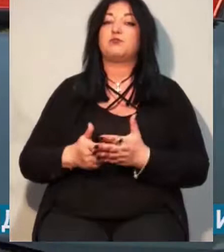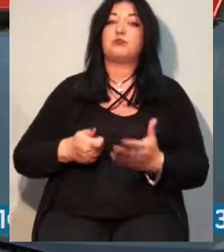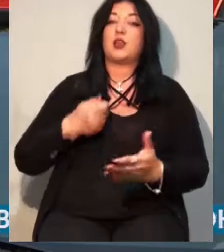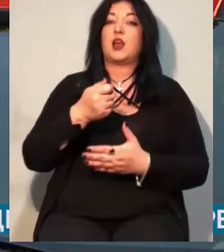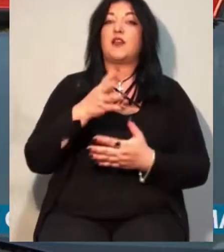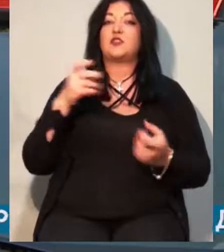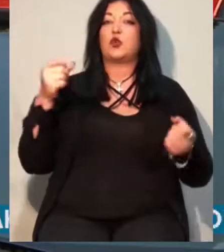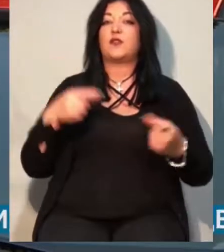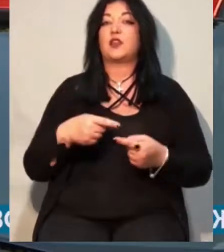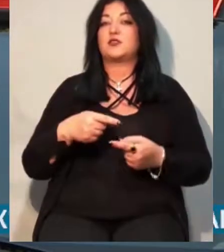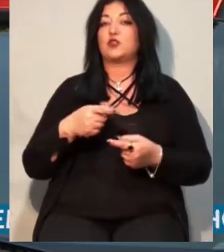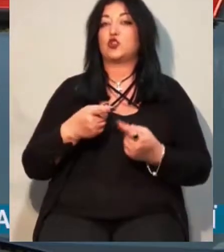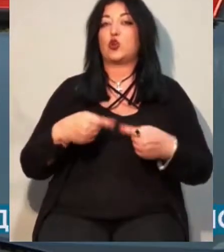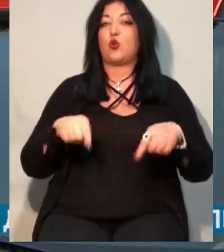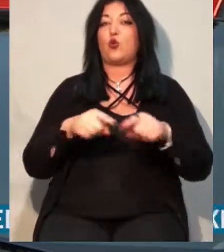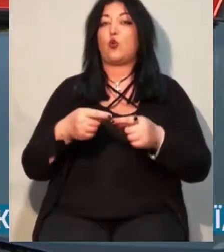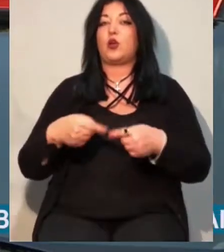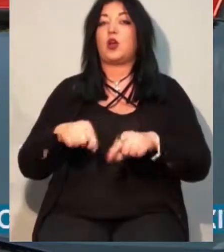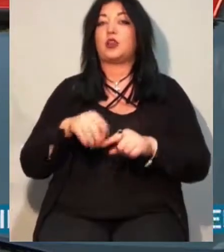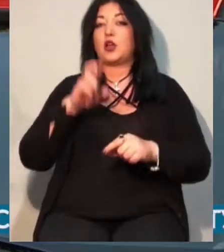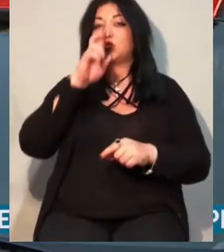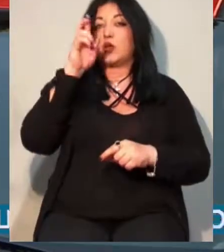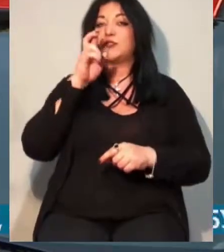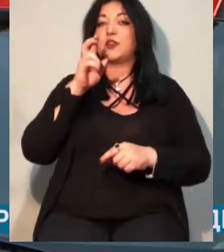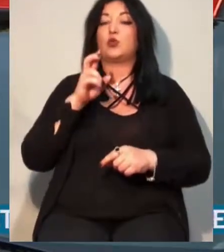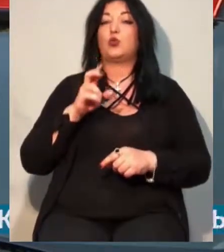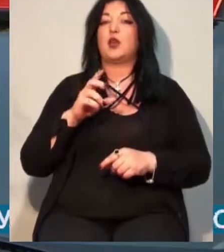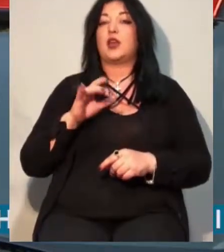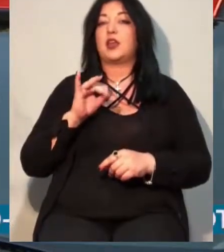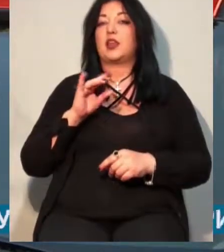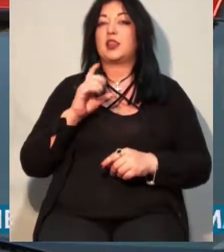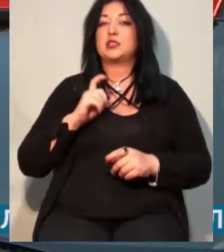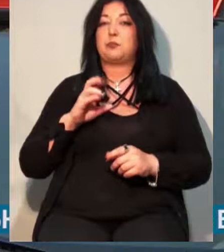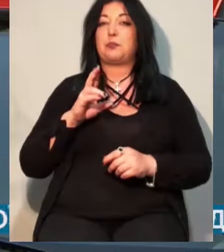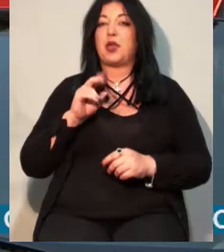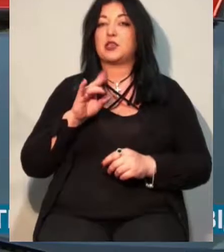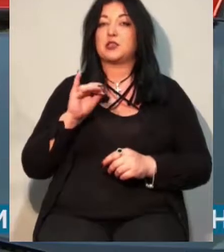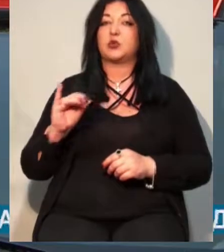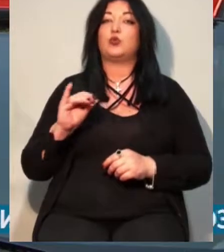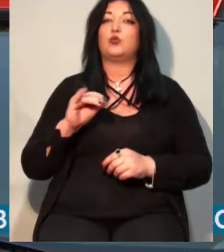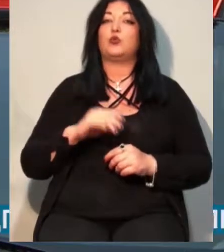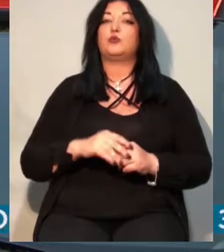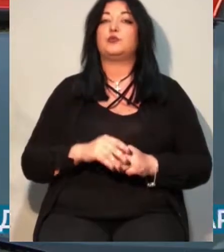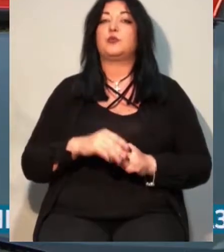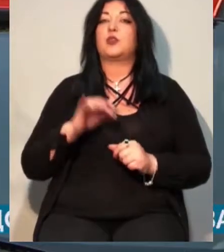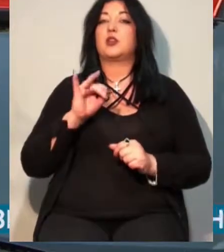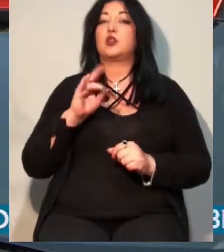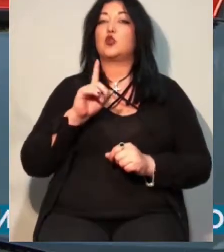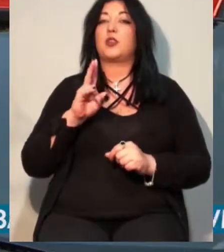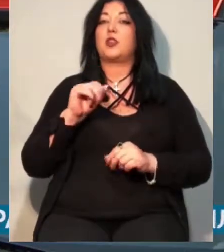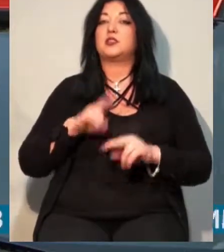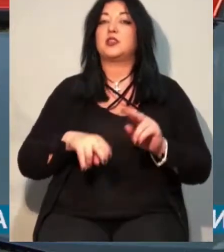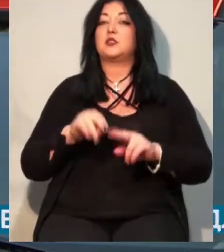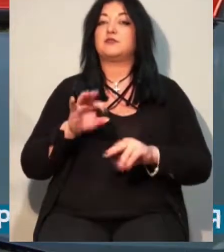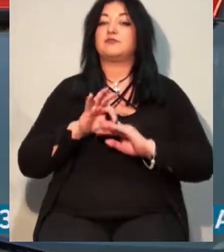в Государственну інспекцію архітектурно-строительну. На основі чого получили разрешення на проведення